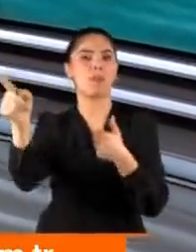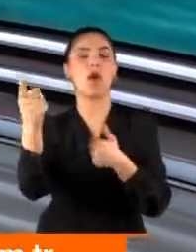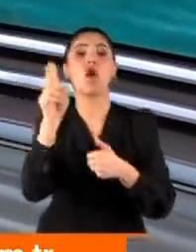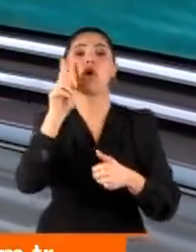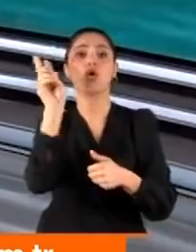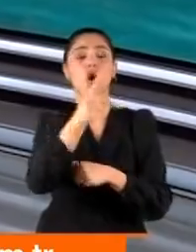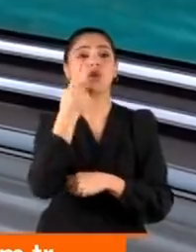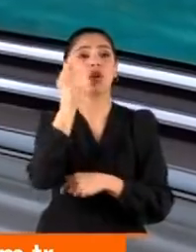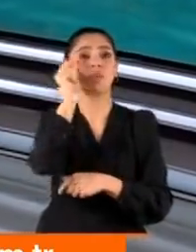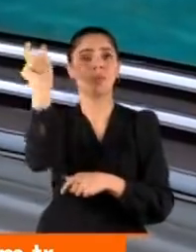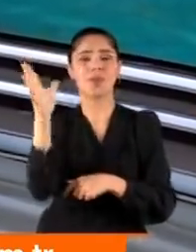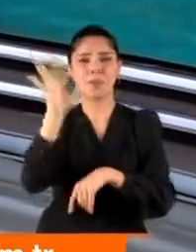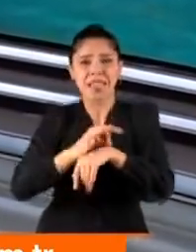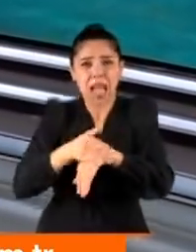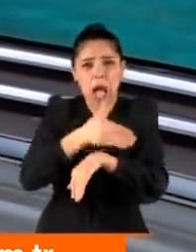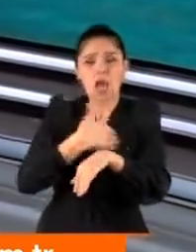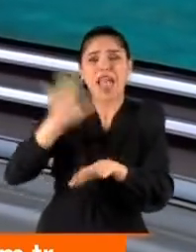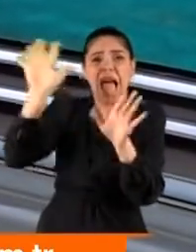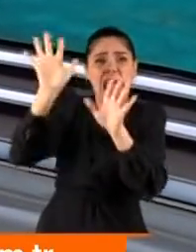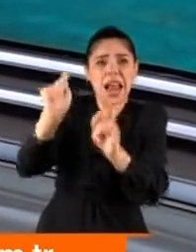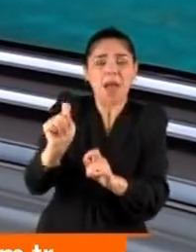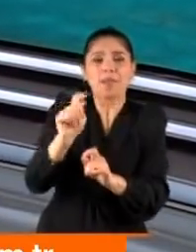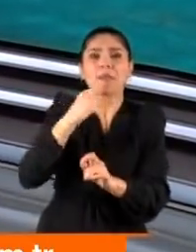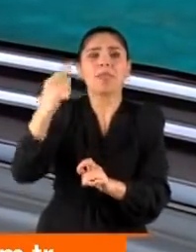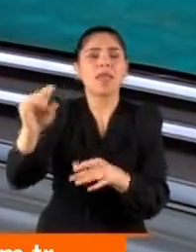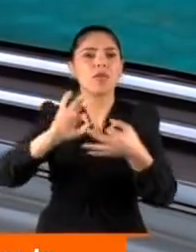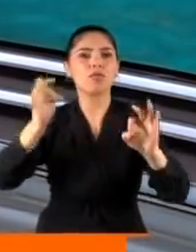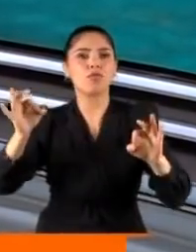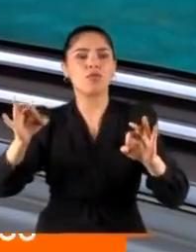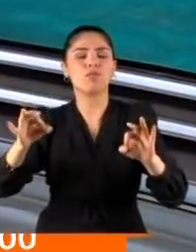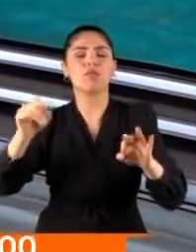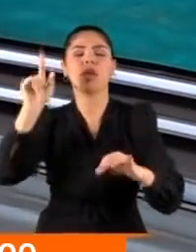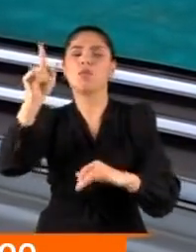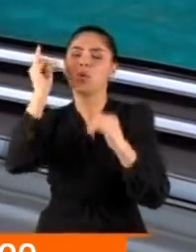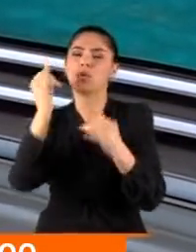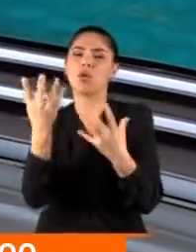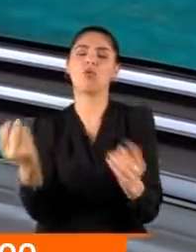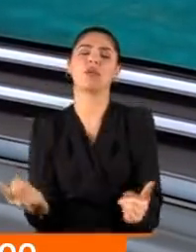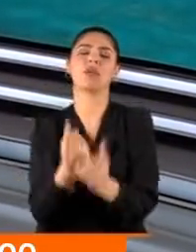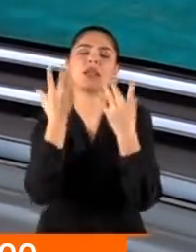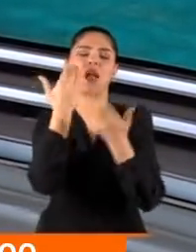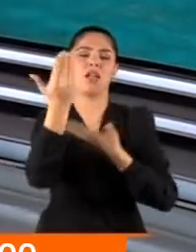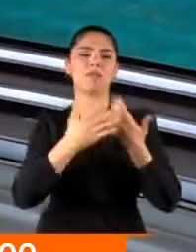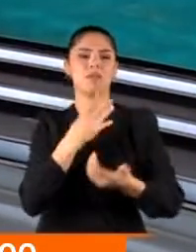Görgü tanıklarından birinin 5 dakika önce ona el sallamıştım şeklindeki sözleri yaşanan trajedinin özeti gibi.